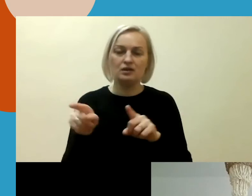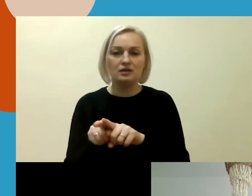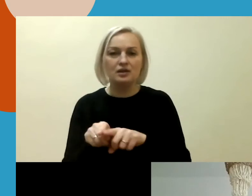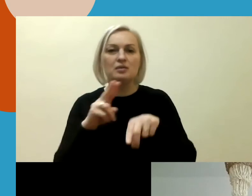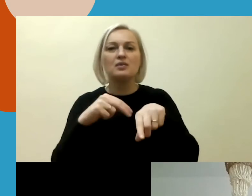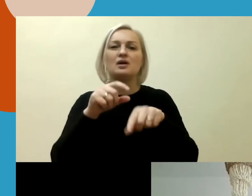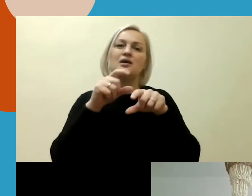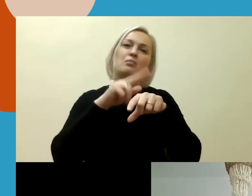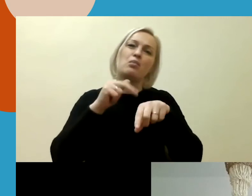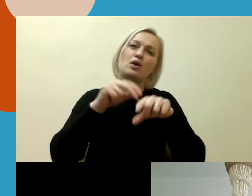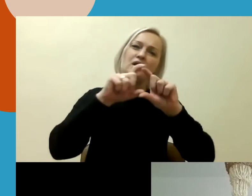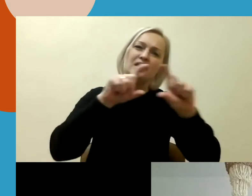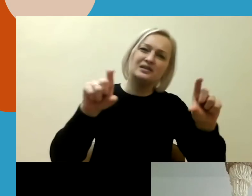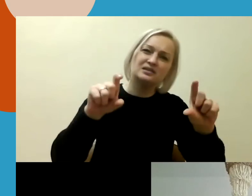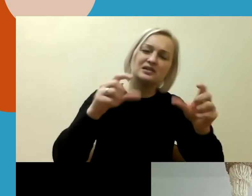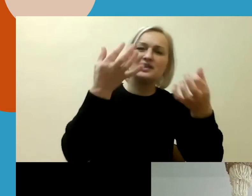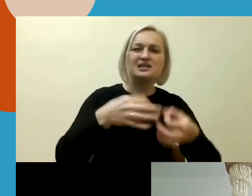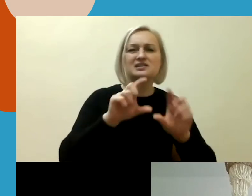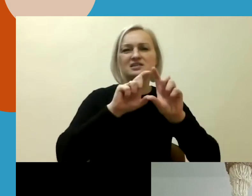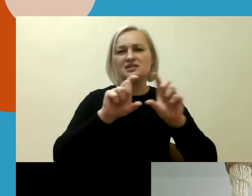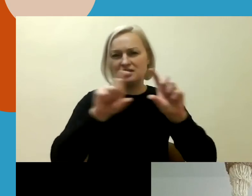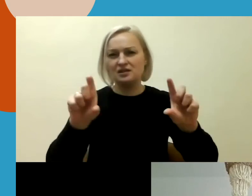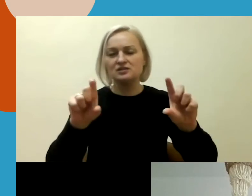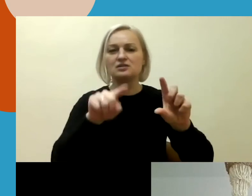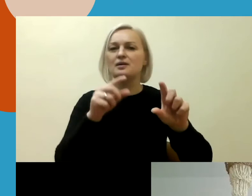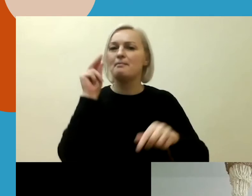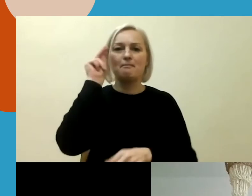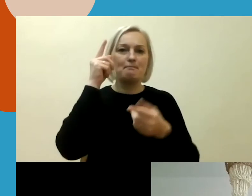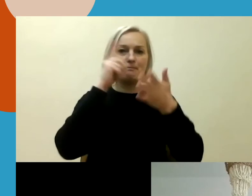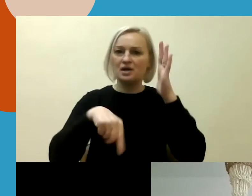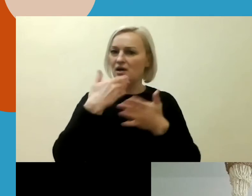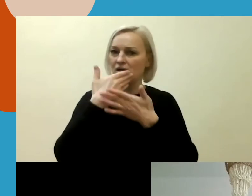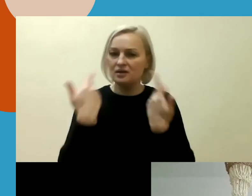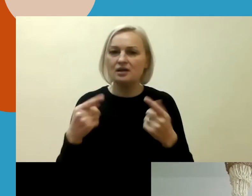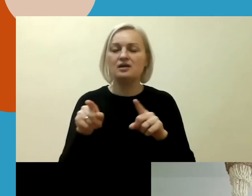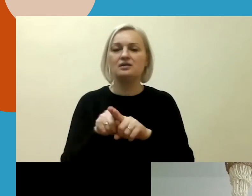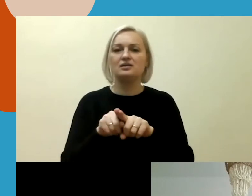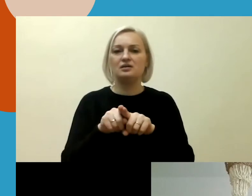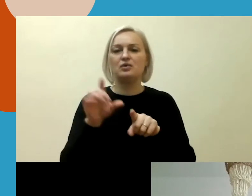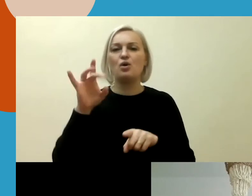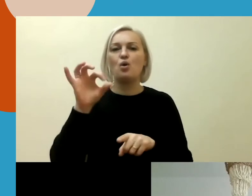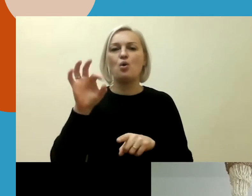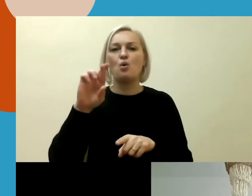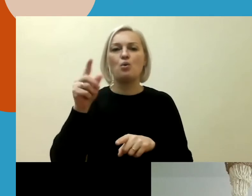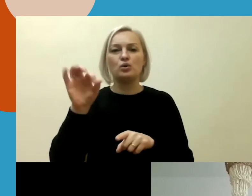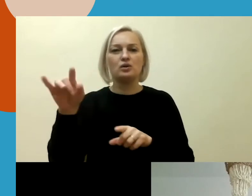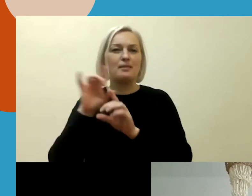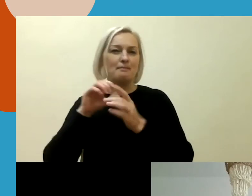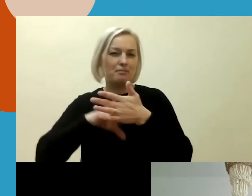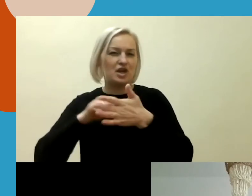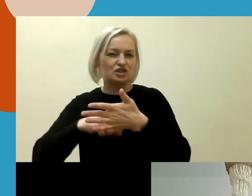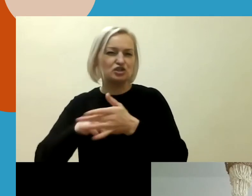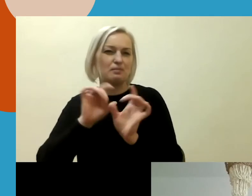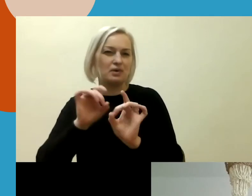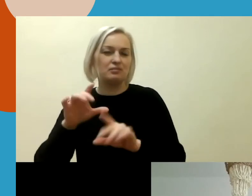institucijomis, dėl to, manau, kad Goronas ištvardino labai daug priežasčių, taip pat jie neturi specifinių žinių, tai šiuo